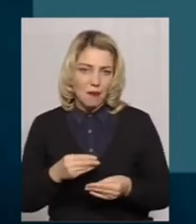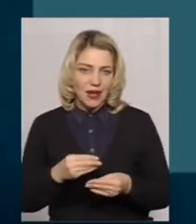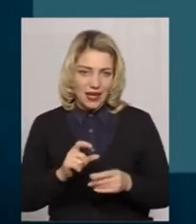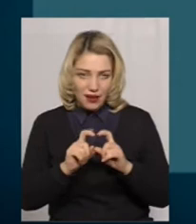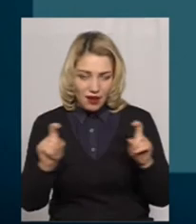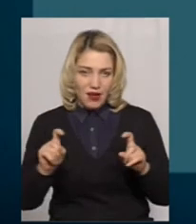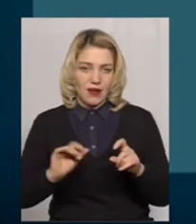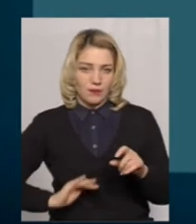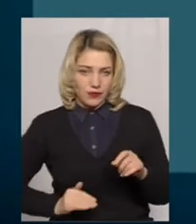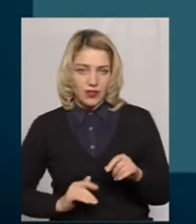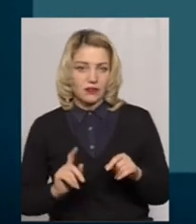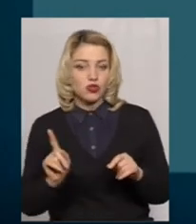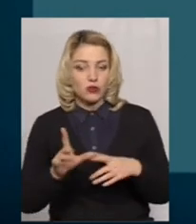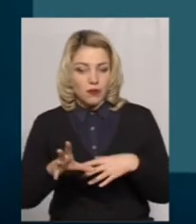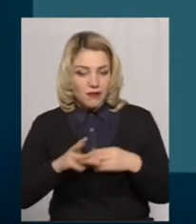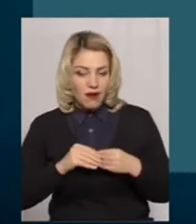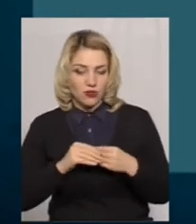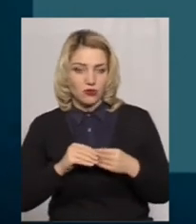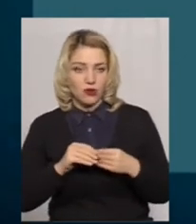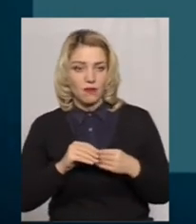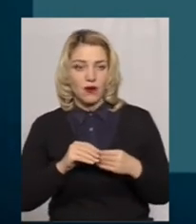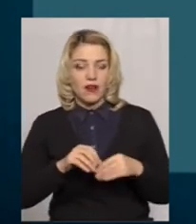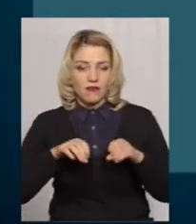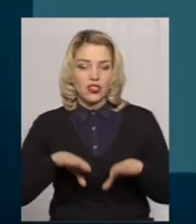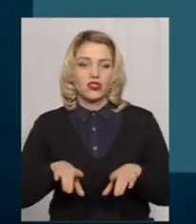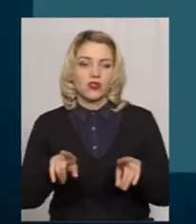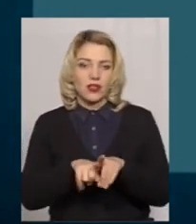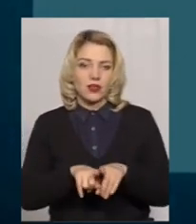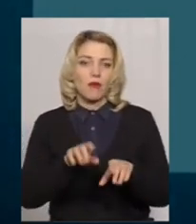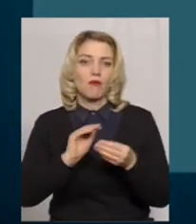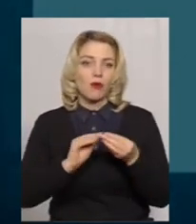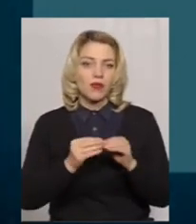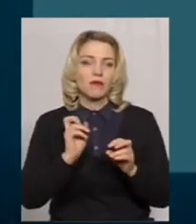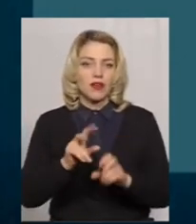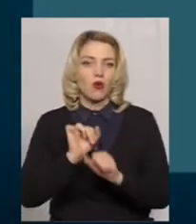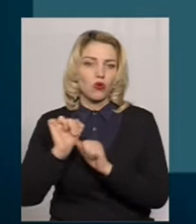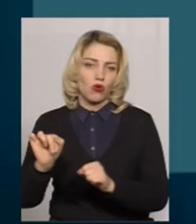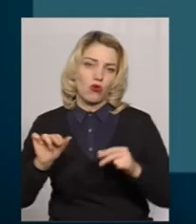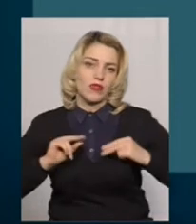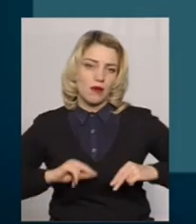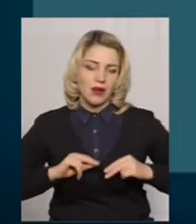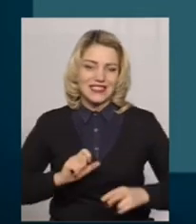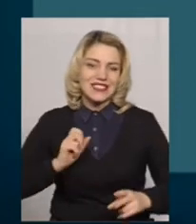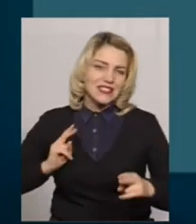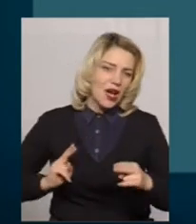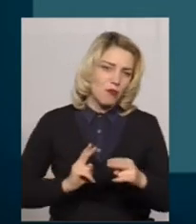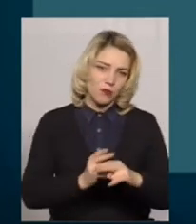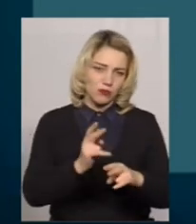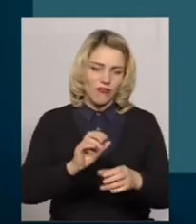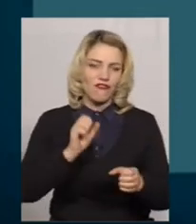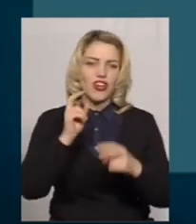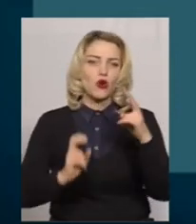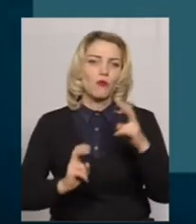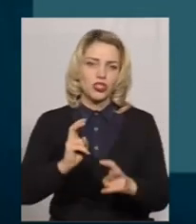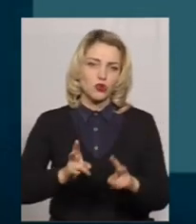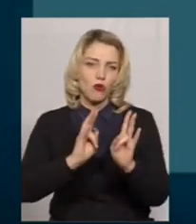разом спільно вирішувати такі проблеми з охорони праці, запобігання, першу чергу, виробничому травматизму і